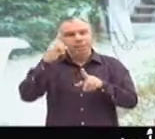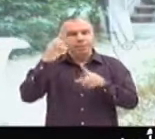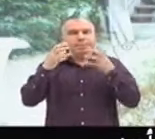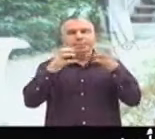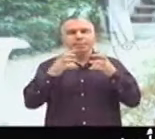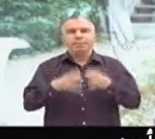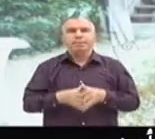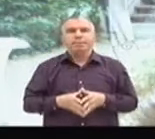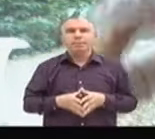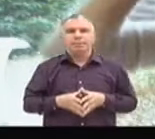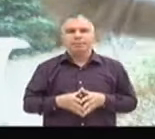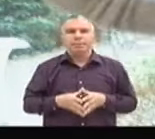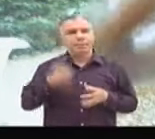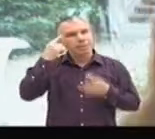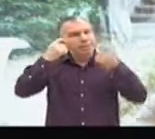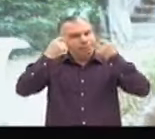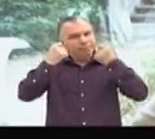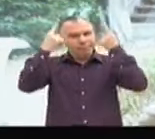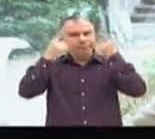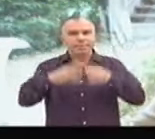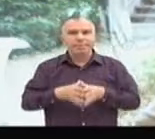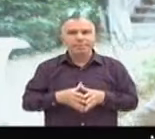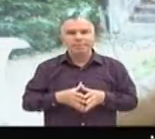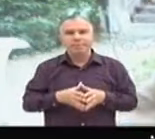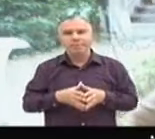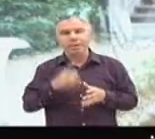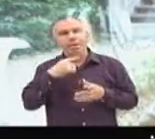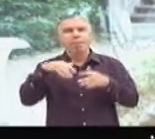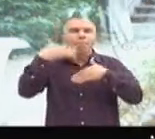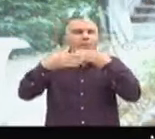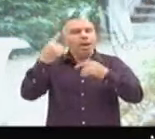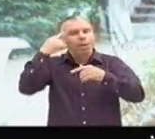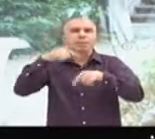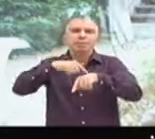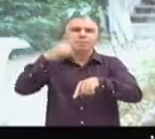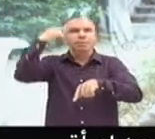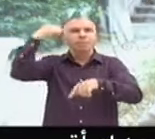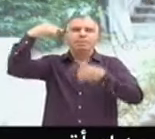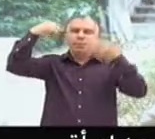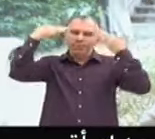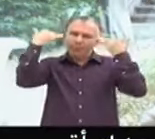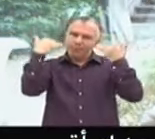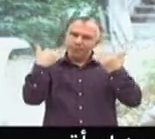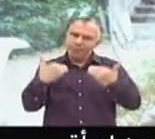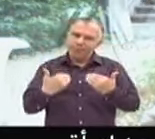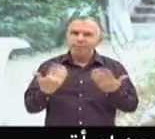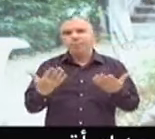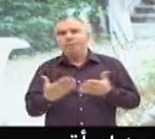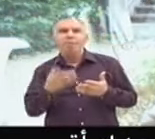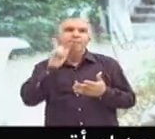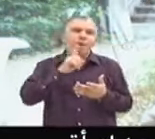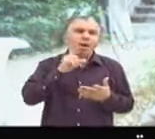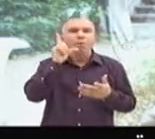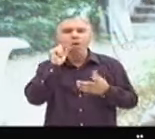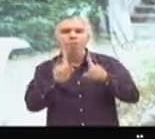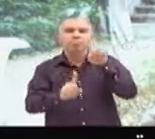folle. Les doigts d'honneur s'envolent, il y a la racaille qui revient. Et je n pas peur que ce soit un